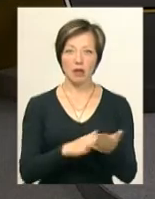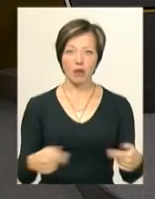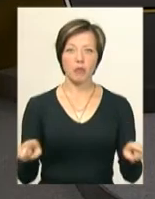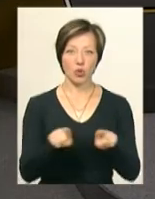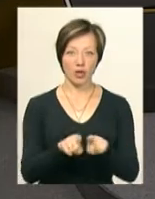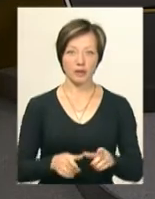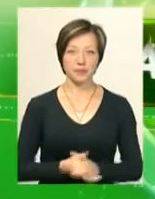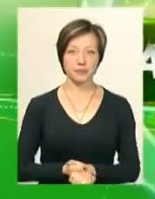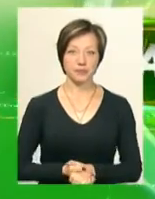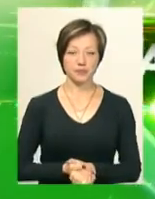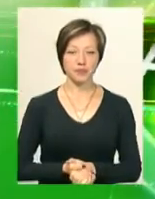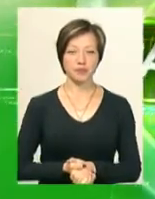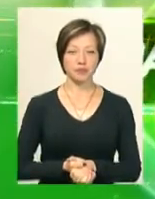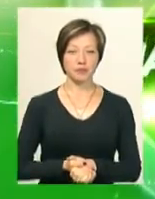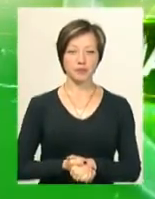таке.